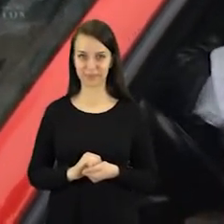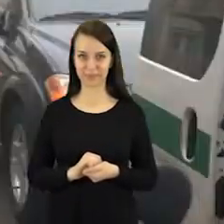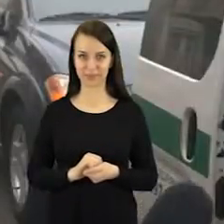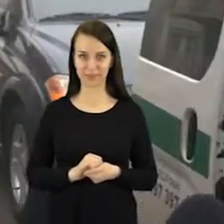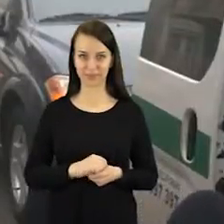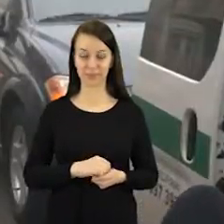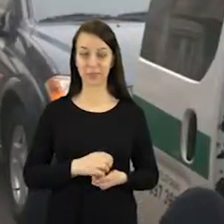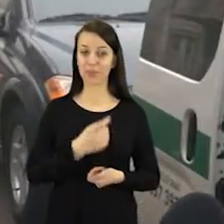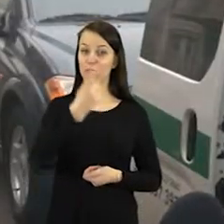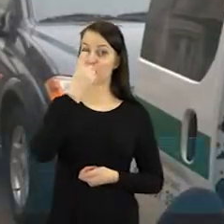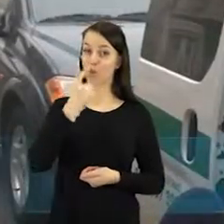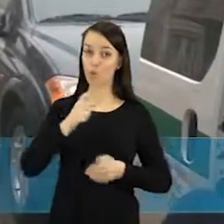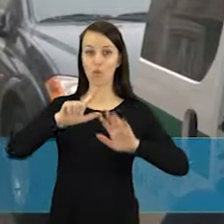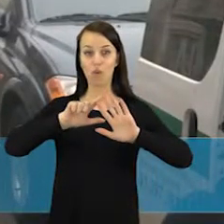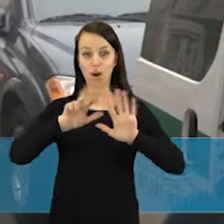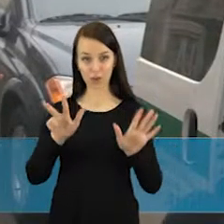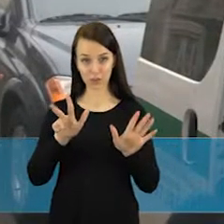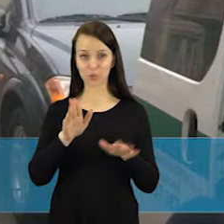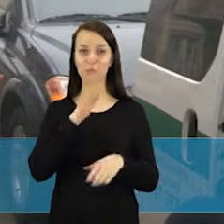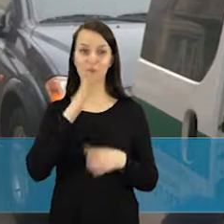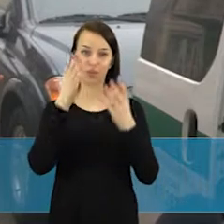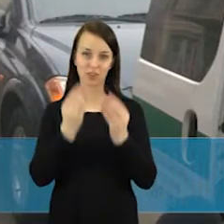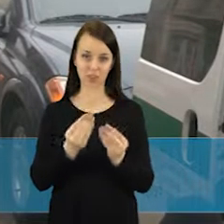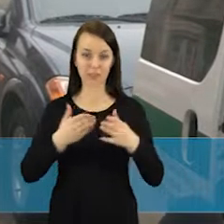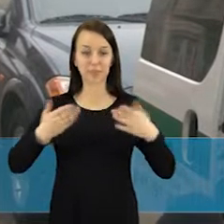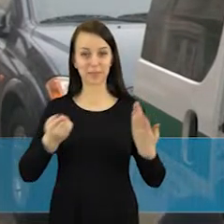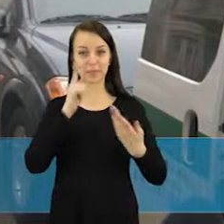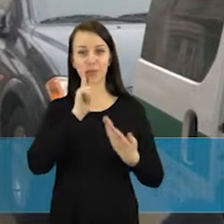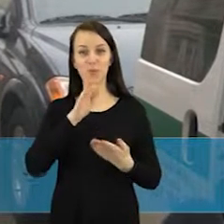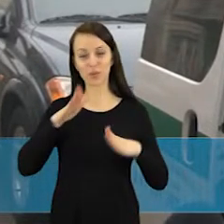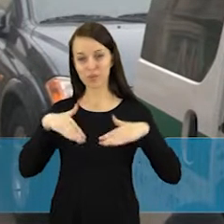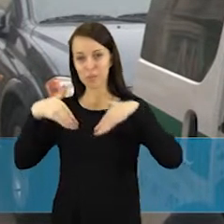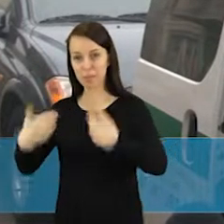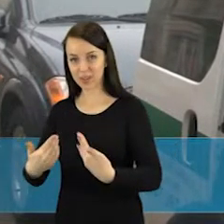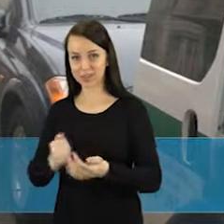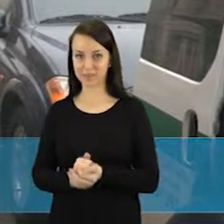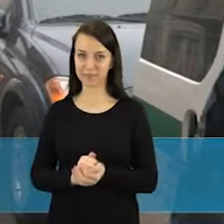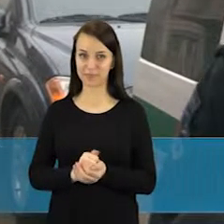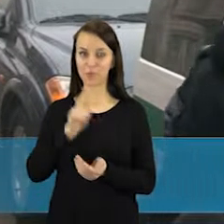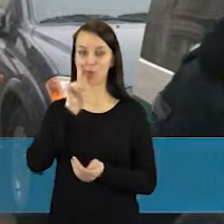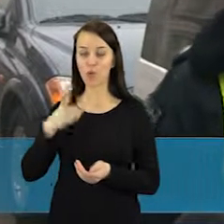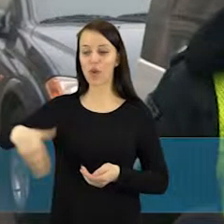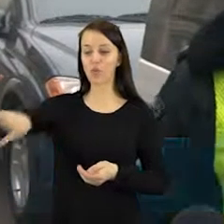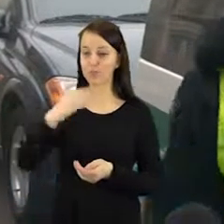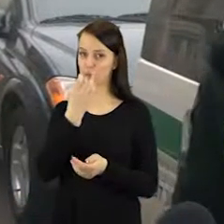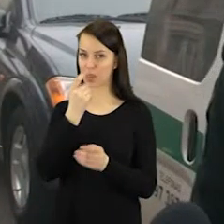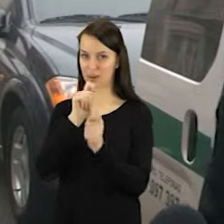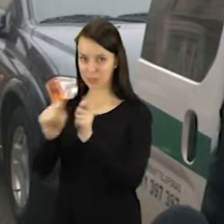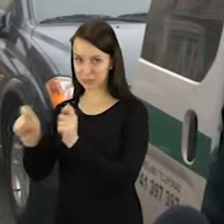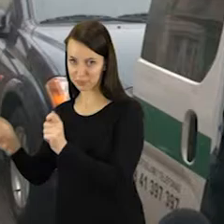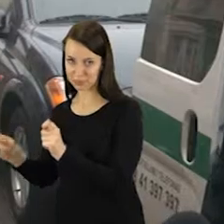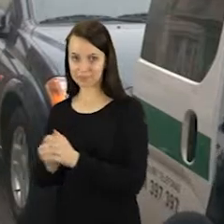žiedą. Norime pasveikinti moteris kovo 8-ąją moters dieną. Tai teikti jai po jom pagėlę,